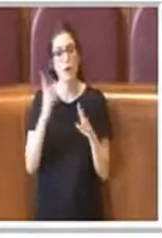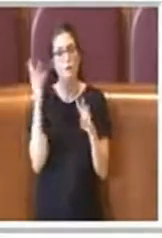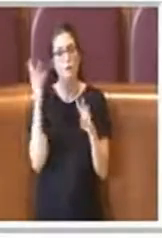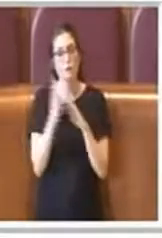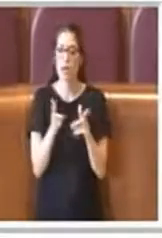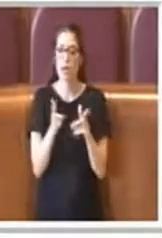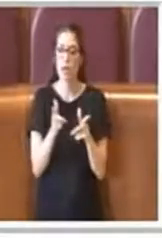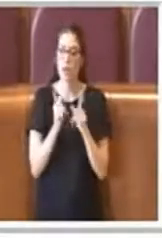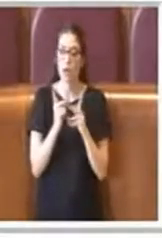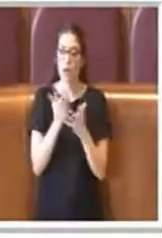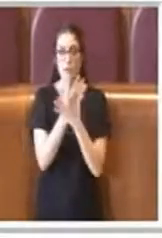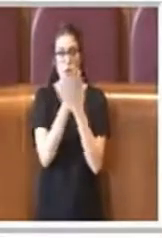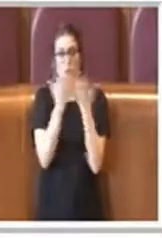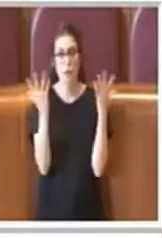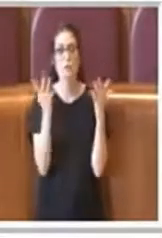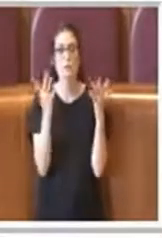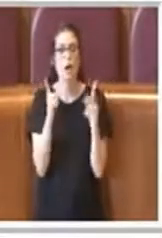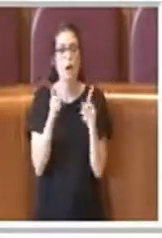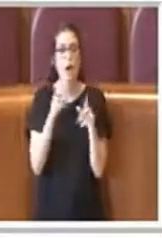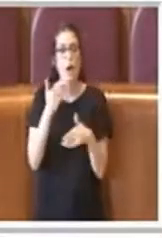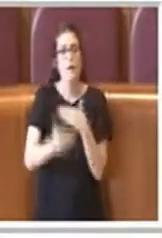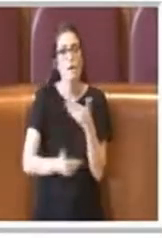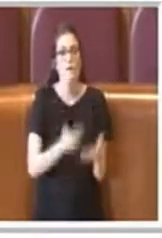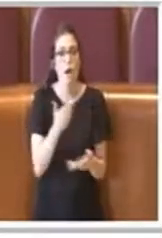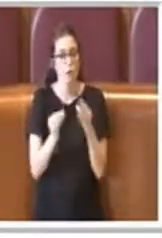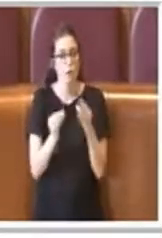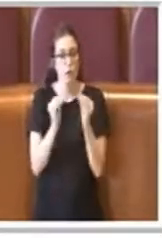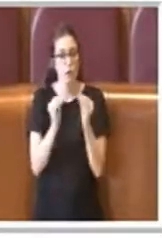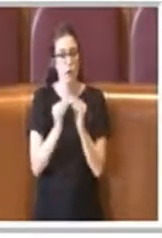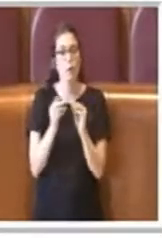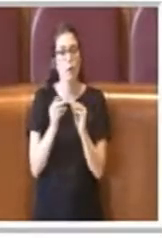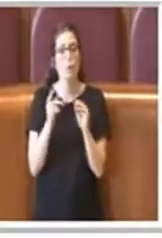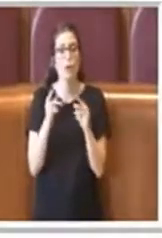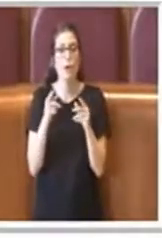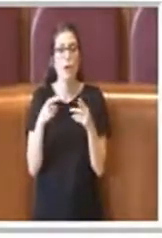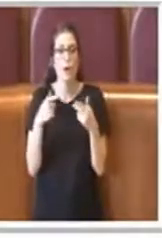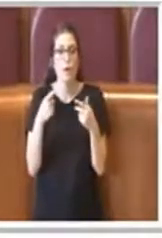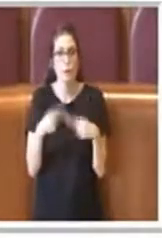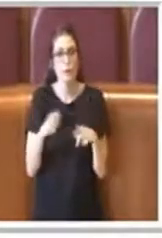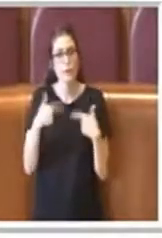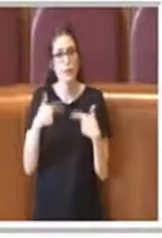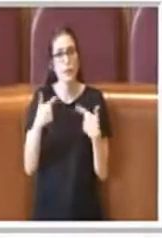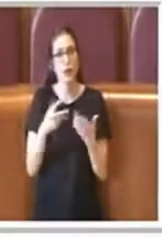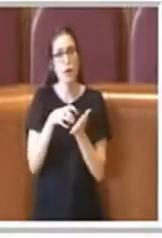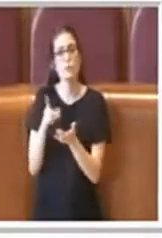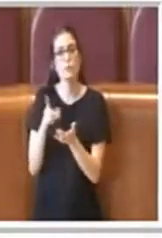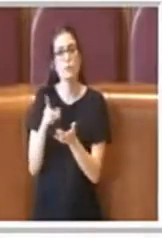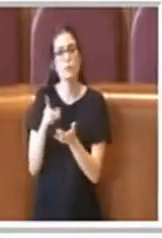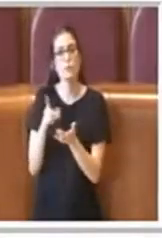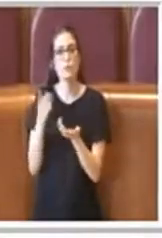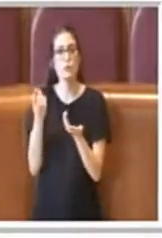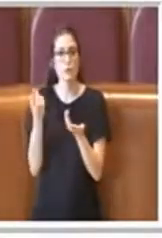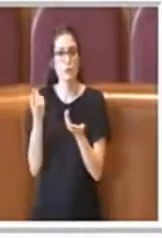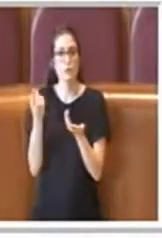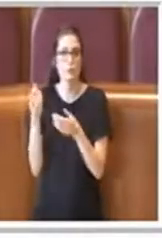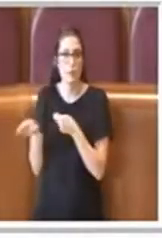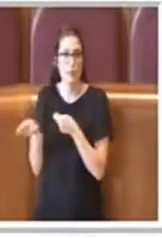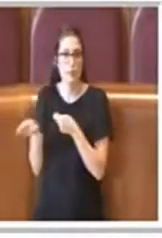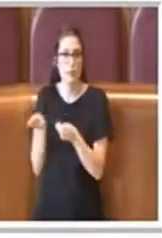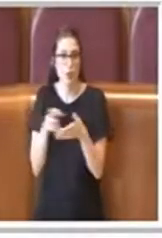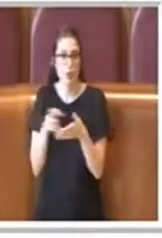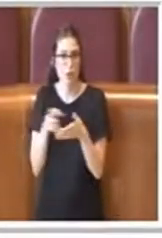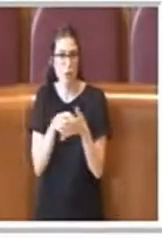chiarezza di come effettivamente poi questi organismi possono comunque portare dei contributi all'amministrazione e poter essere